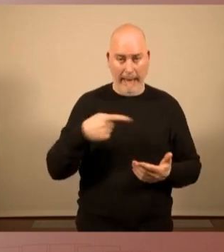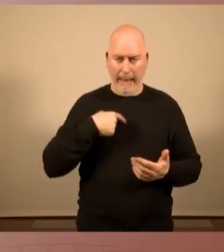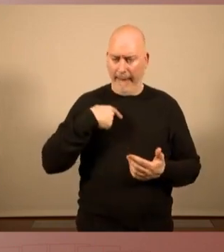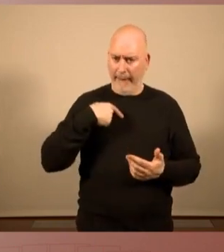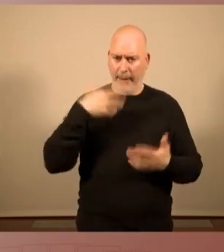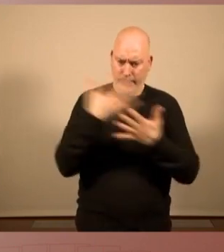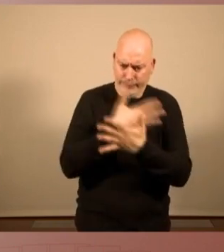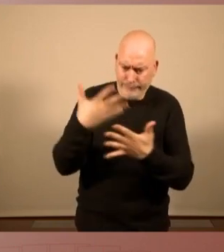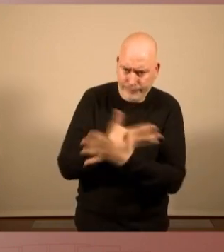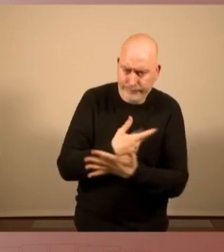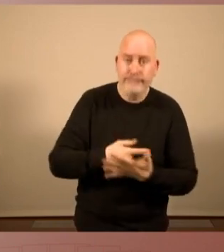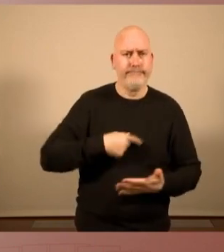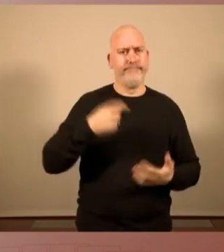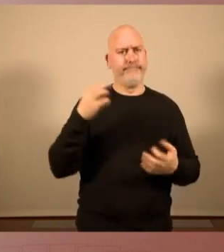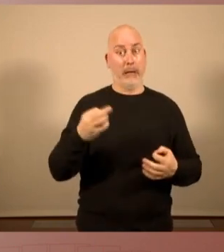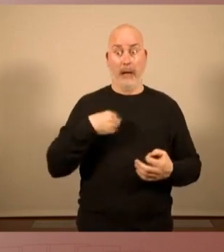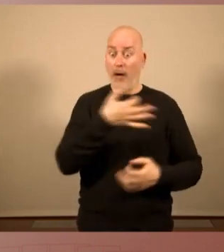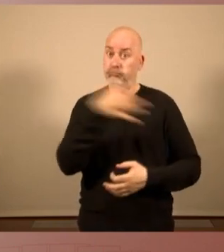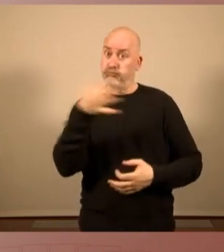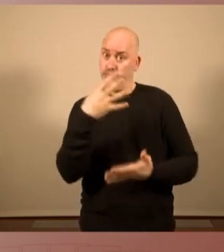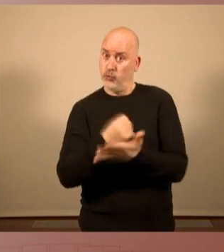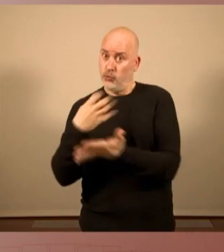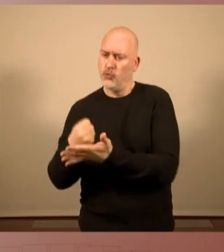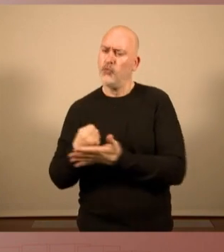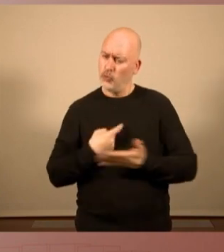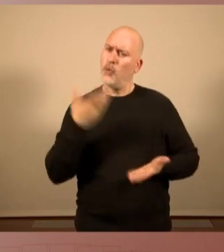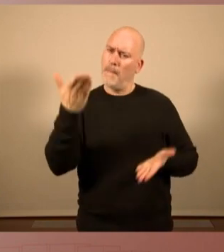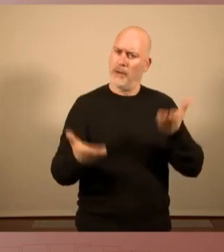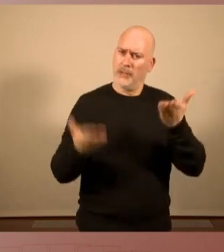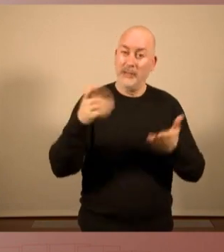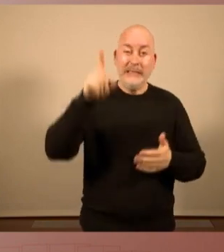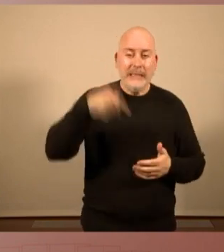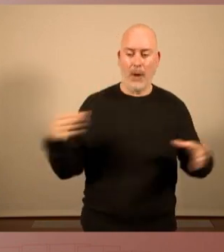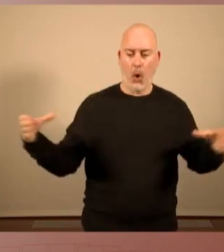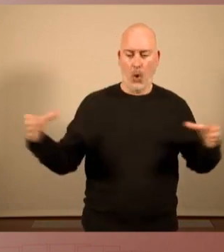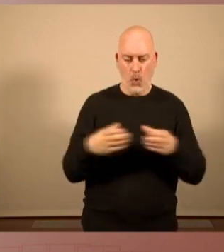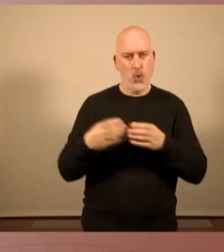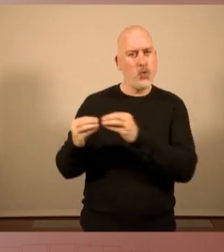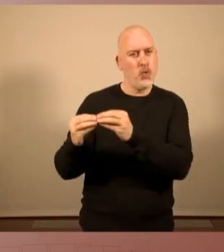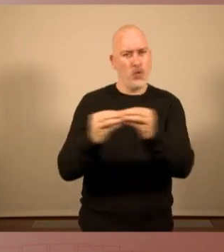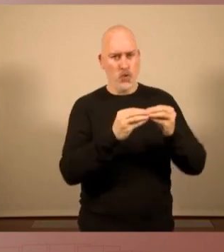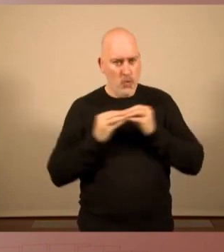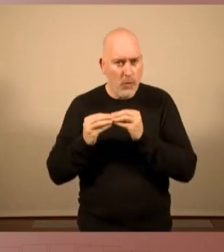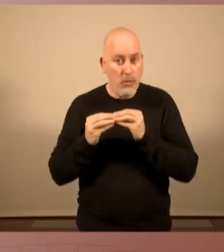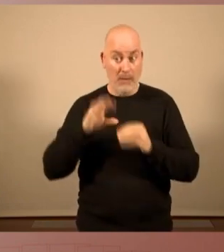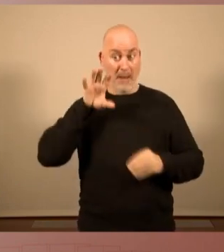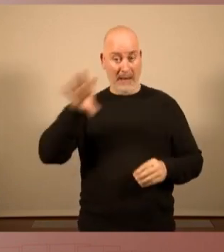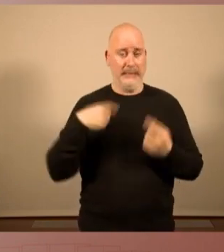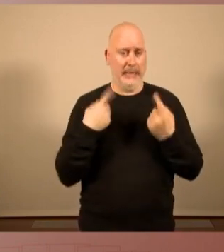fent autocrítica i anàlisi constructiva, però fent front comú. El país ho necessita.